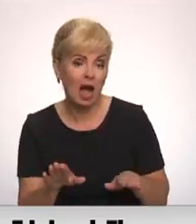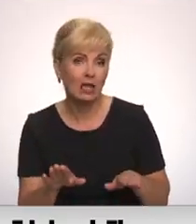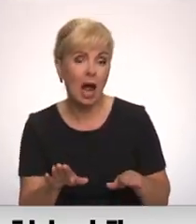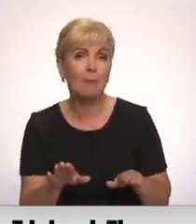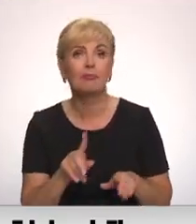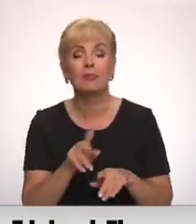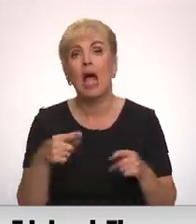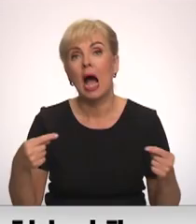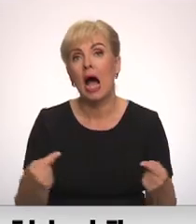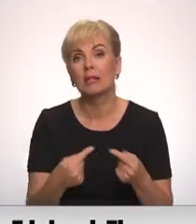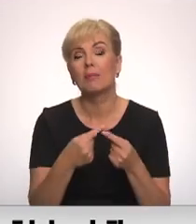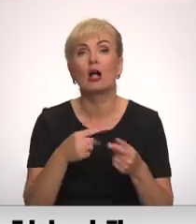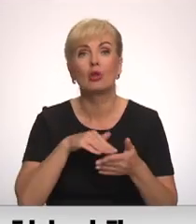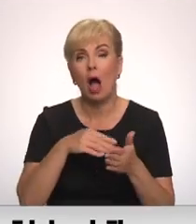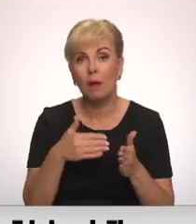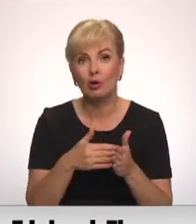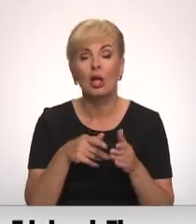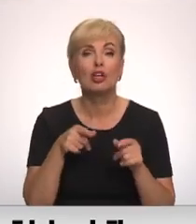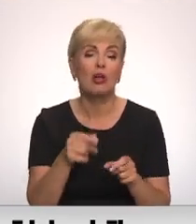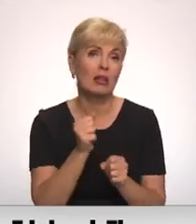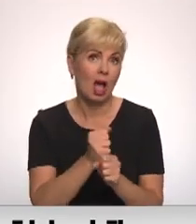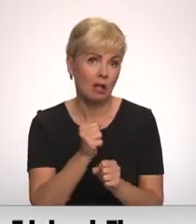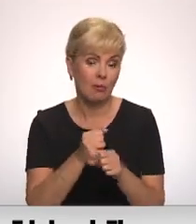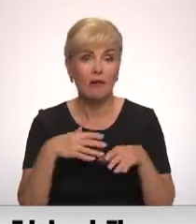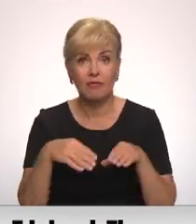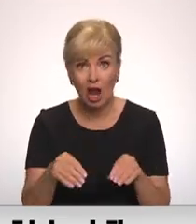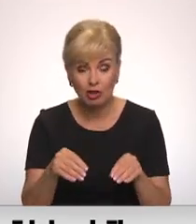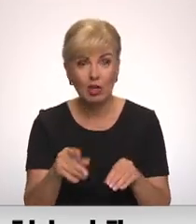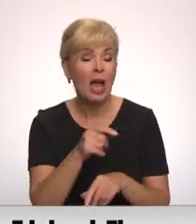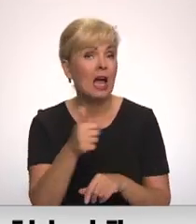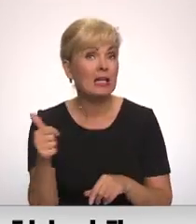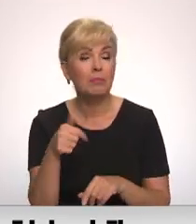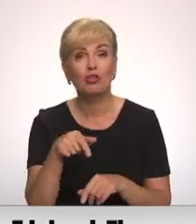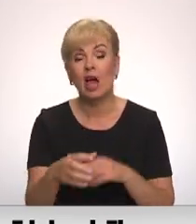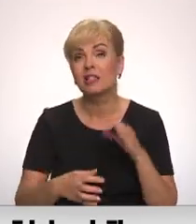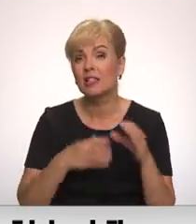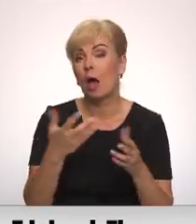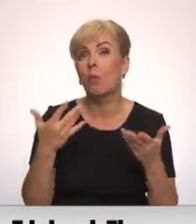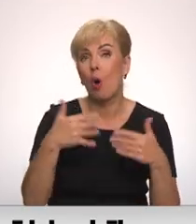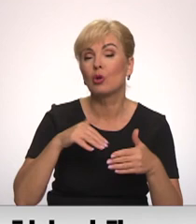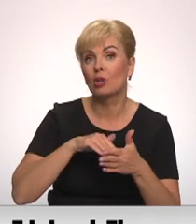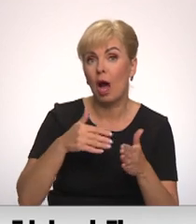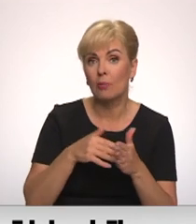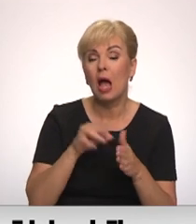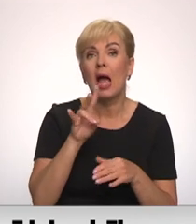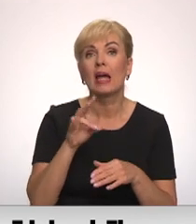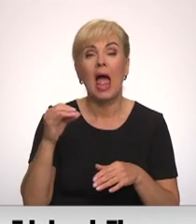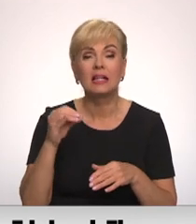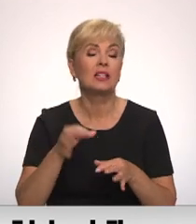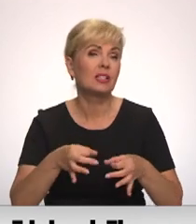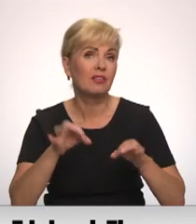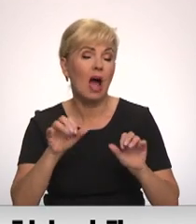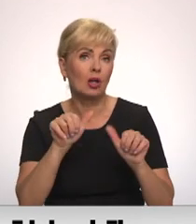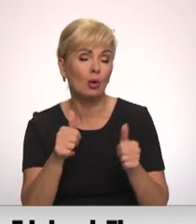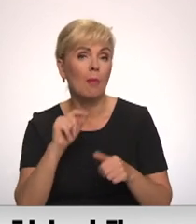ir visu atbilstošāki apstākļi šādu darbu veikšanai. To, ka īpaši šajos ģeopautiskajos apstākļos HES ir svarīgi loma,